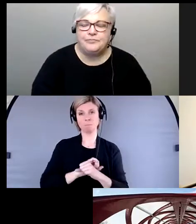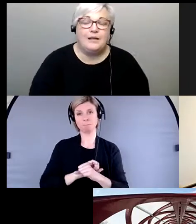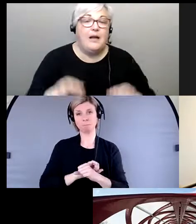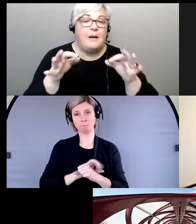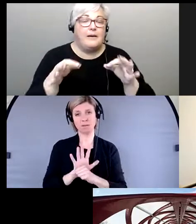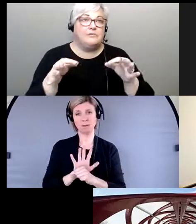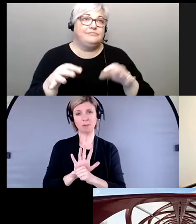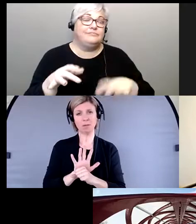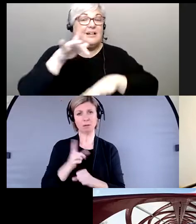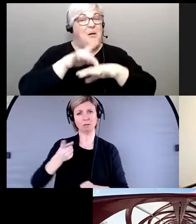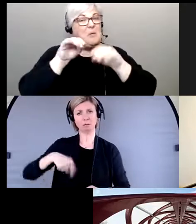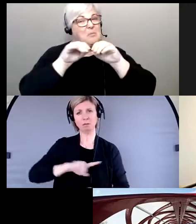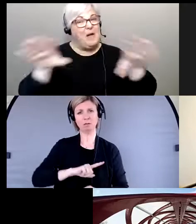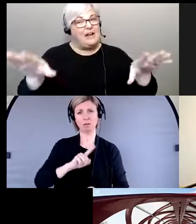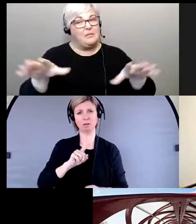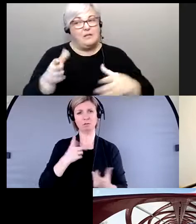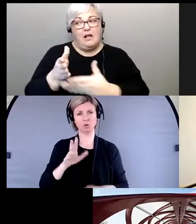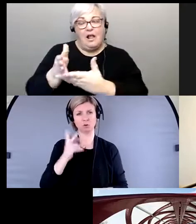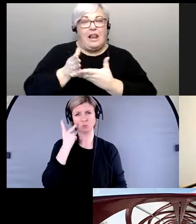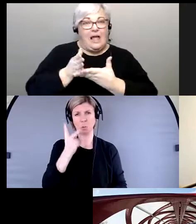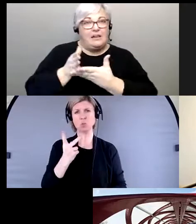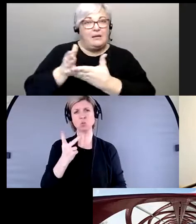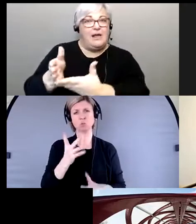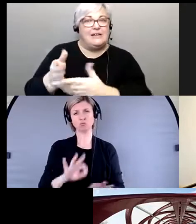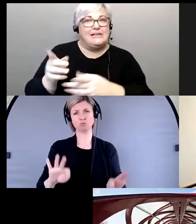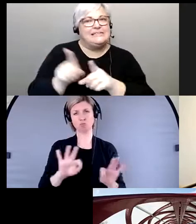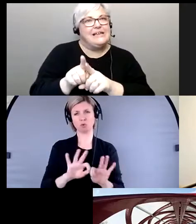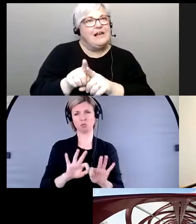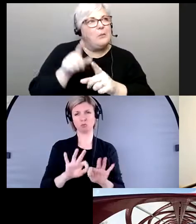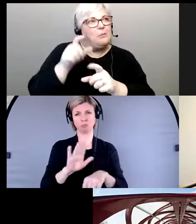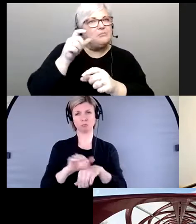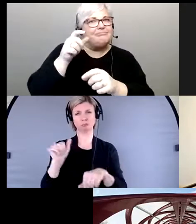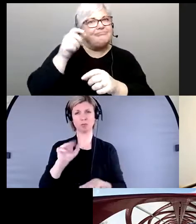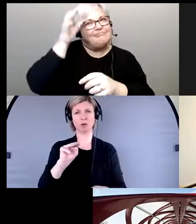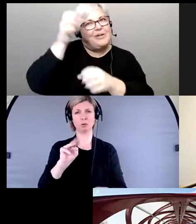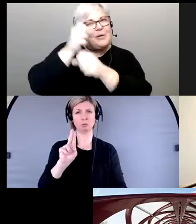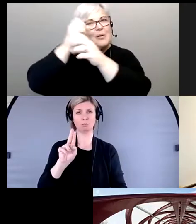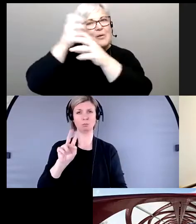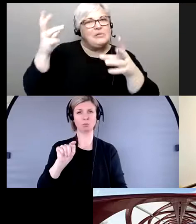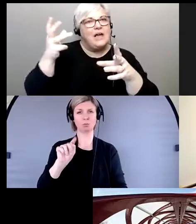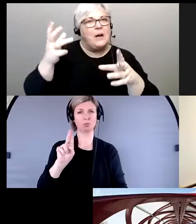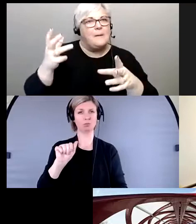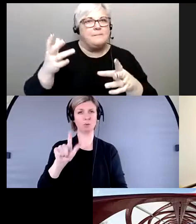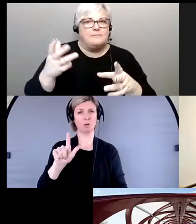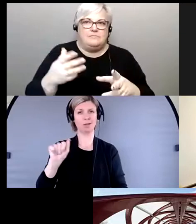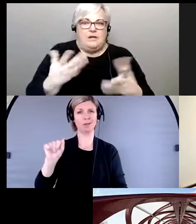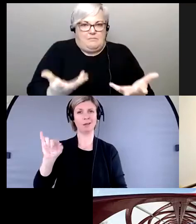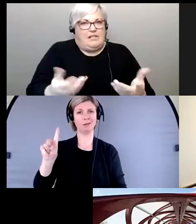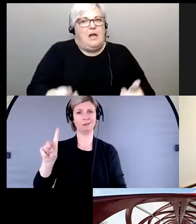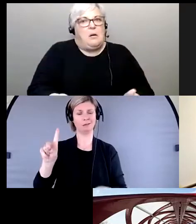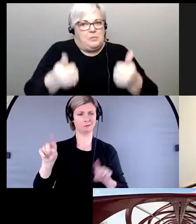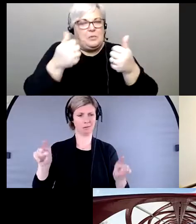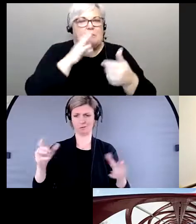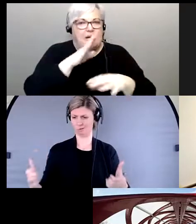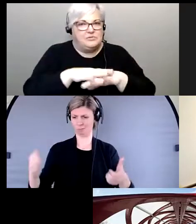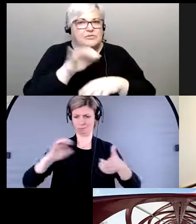l'aide mutuelle est devenue un concept beaucoup plus, dont on parle beaucoup plus dans nos environnements respectifs.